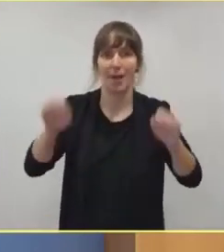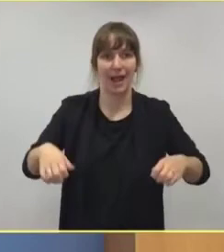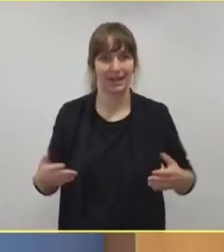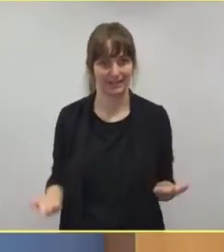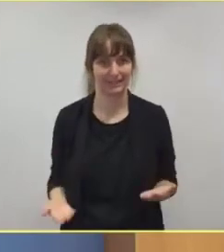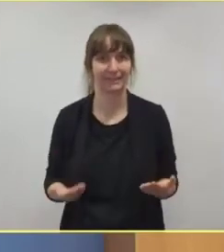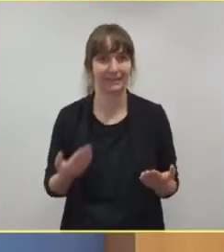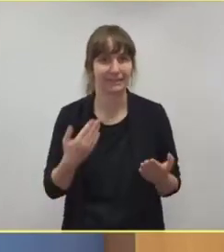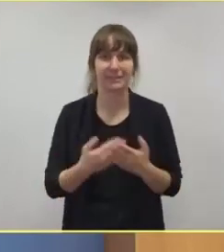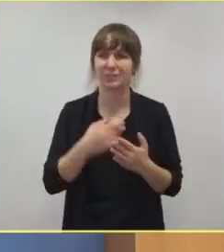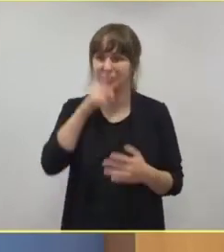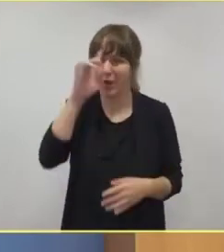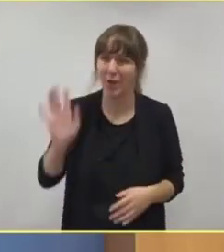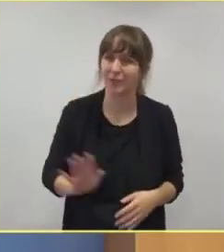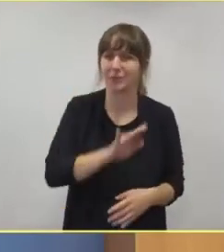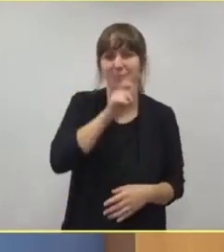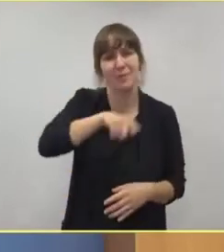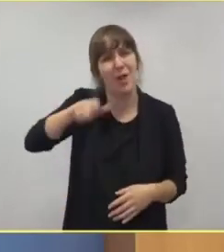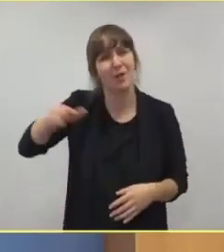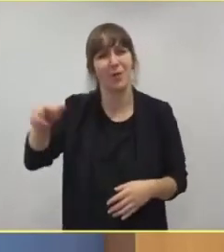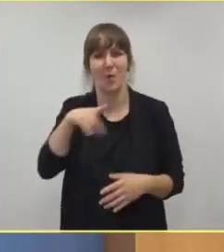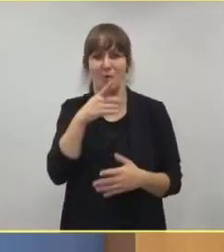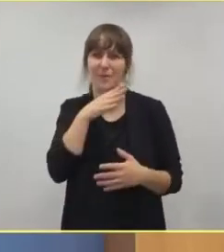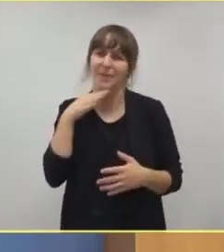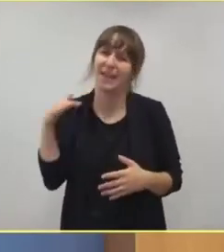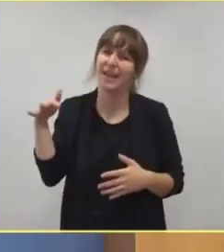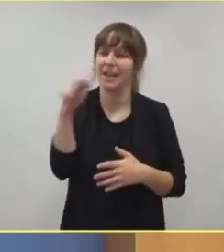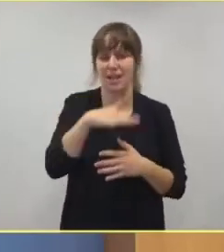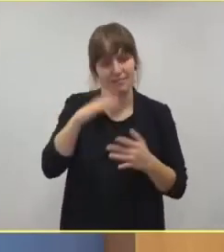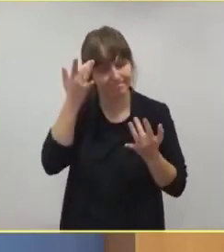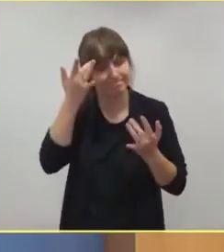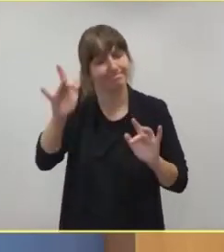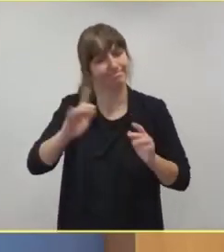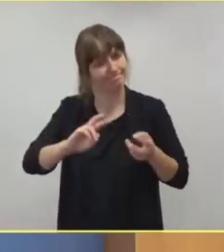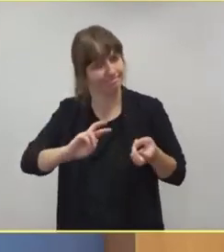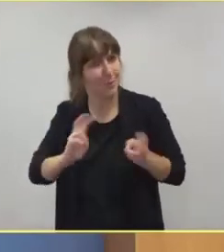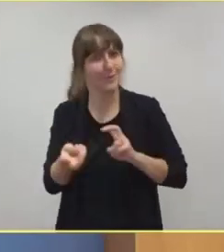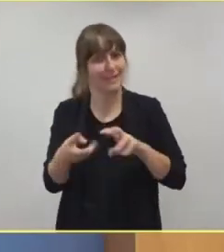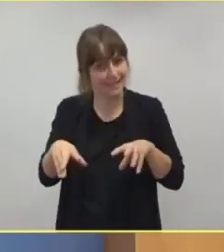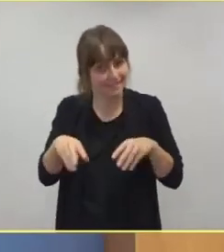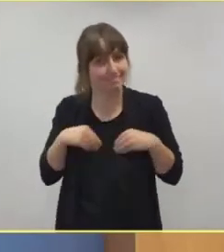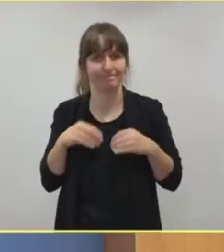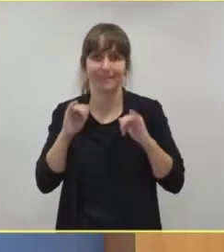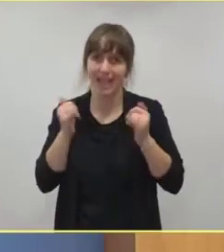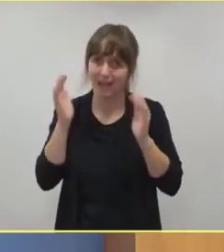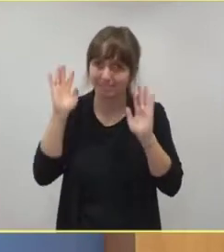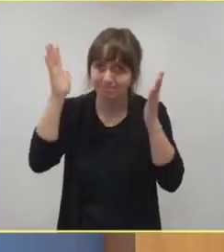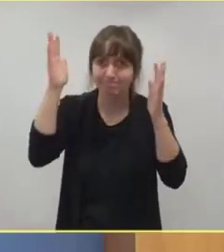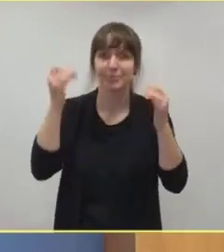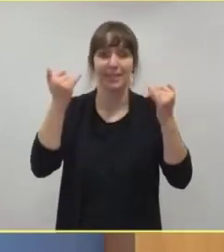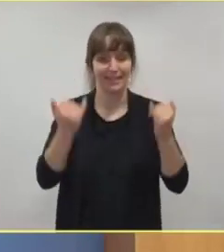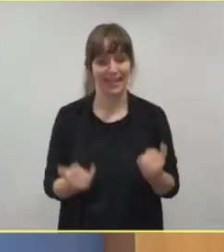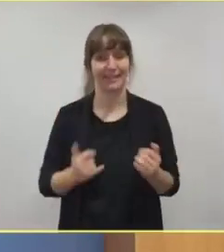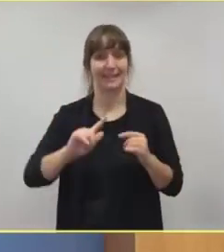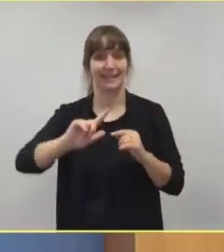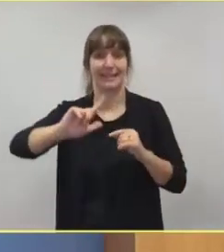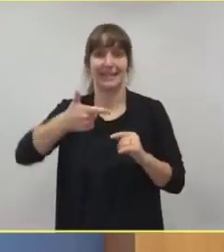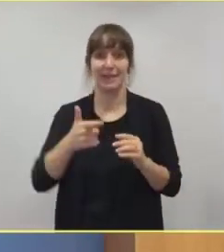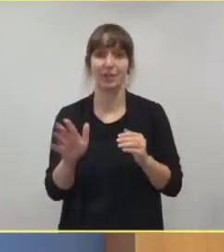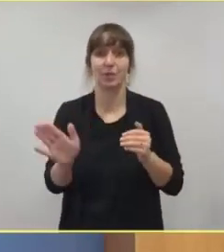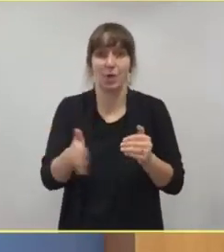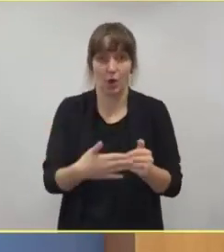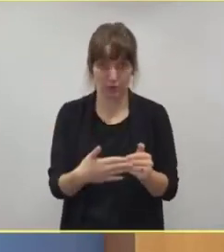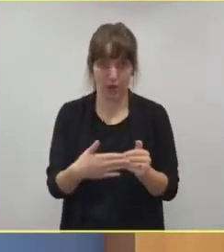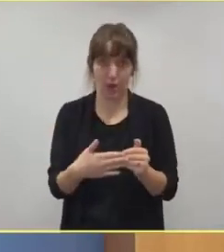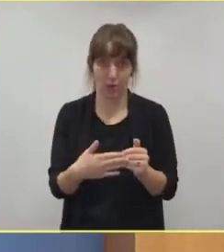Großteil der deutschen Bevölkerung mitgetragen und sehr gut umgesetzt. Und der zweite Lockdown ist ja nur ein partieller Lockdown für eine begrenzte Zeit